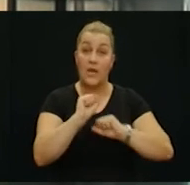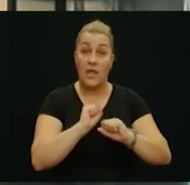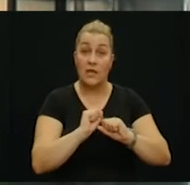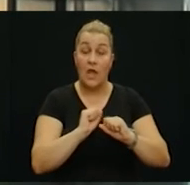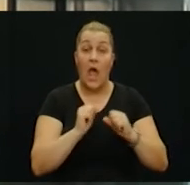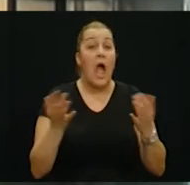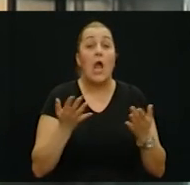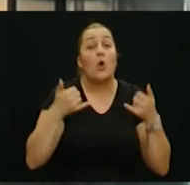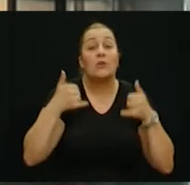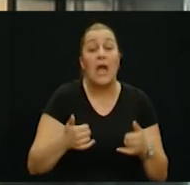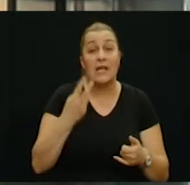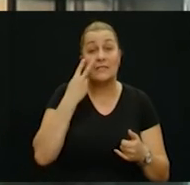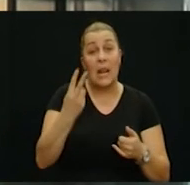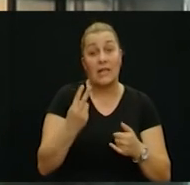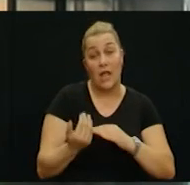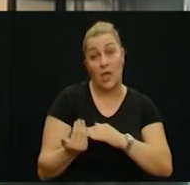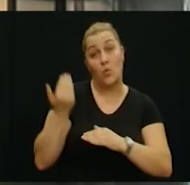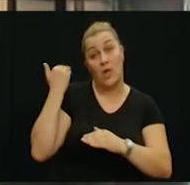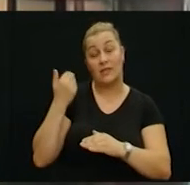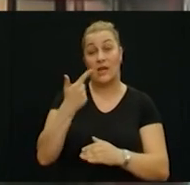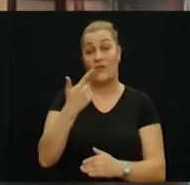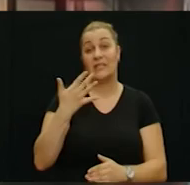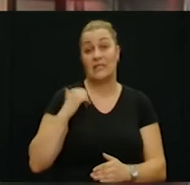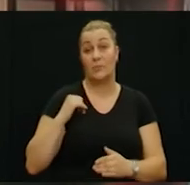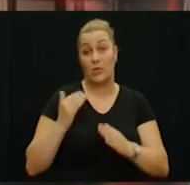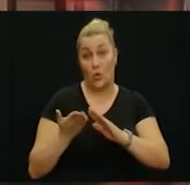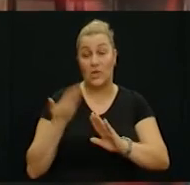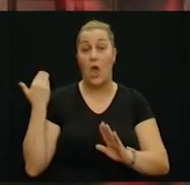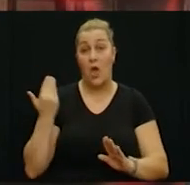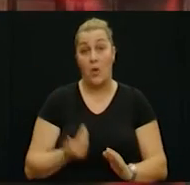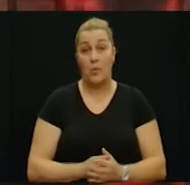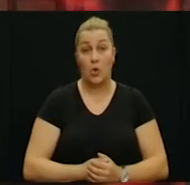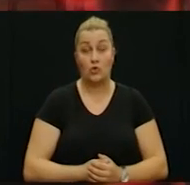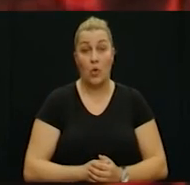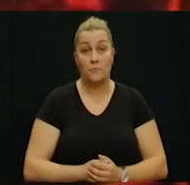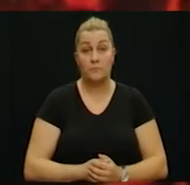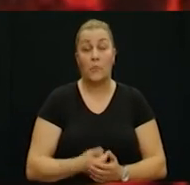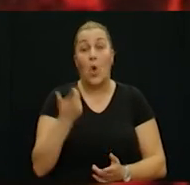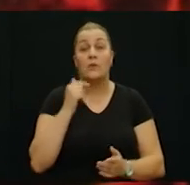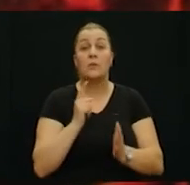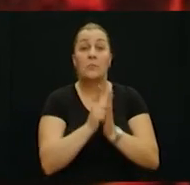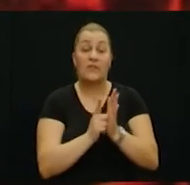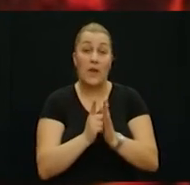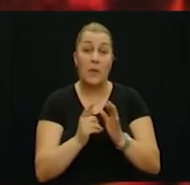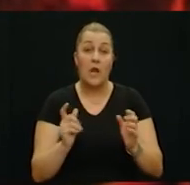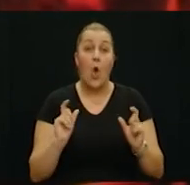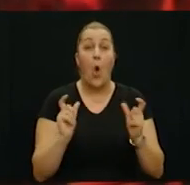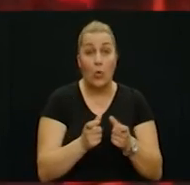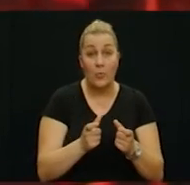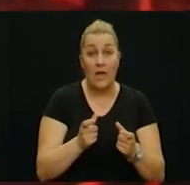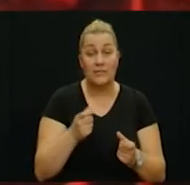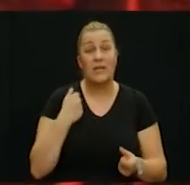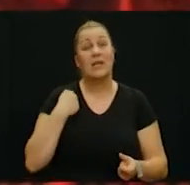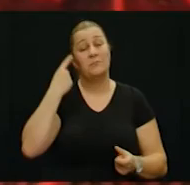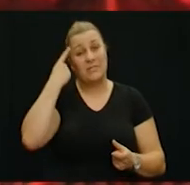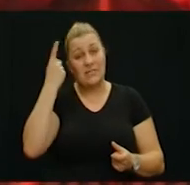kako danas gledate sa ove vremenske distanci 25 godina i od privremene okupacije znamo da